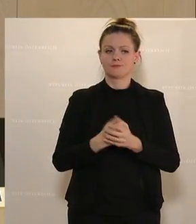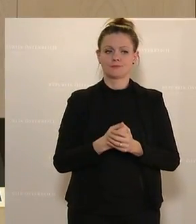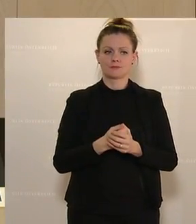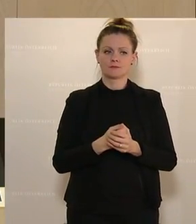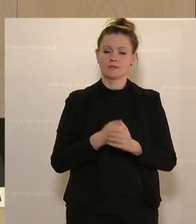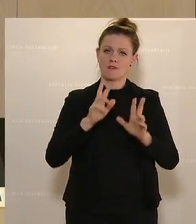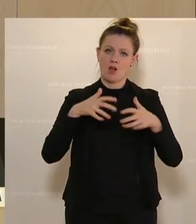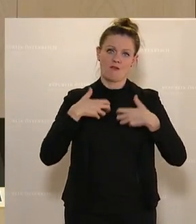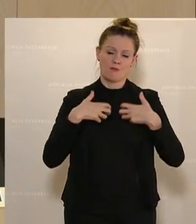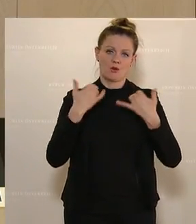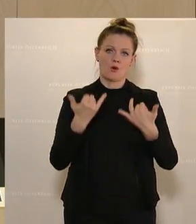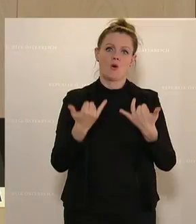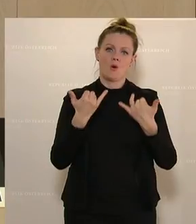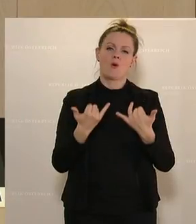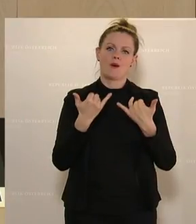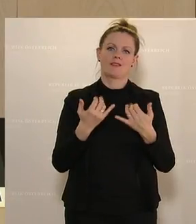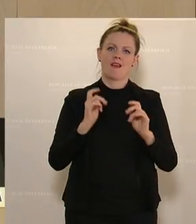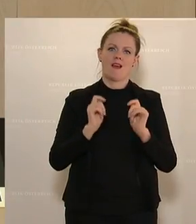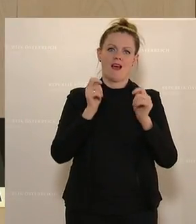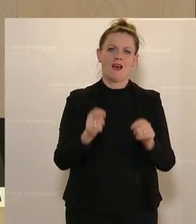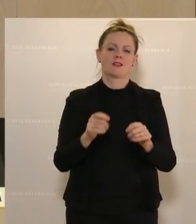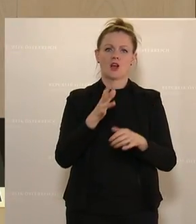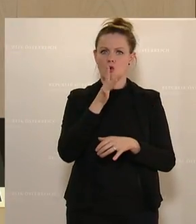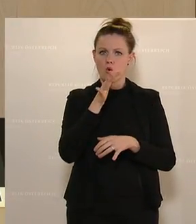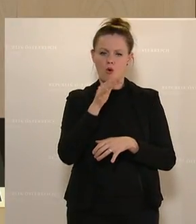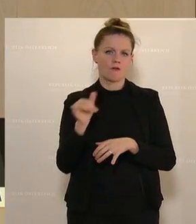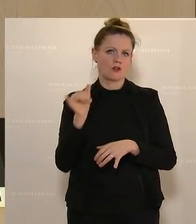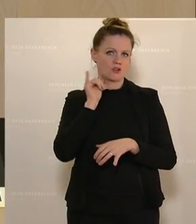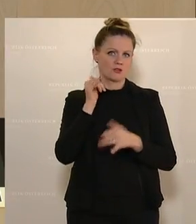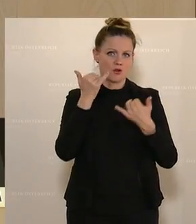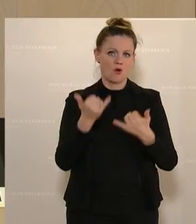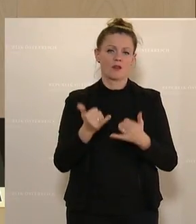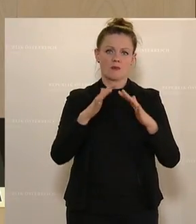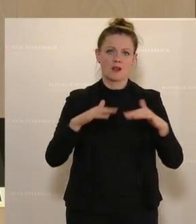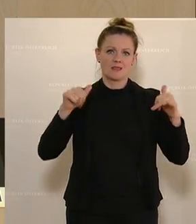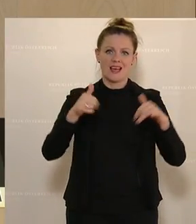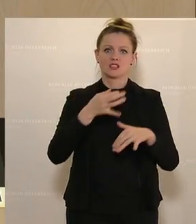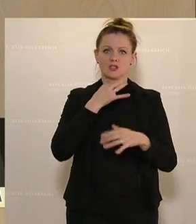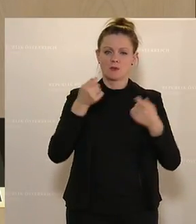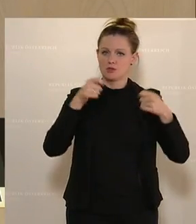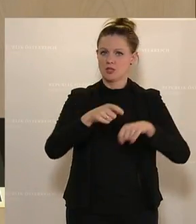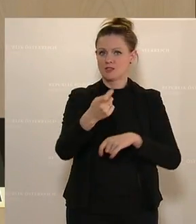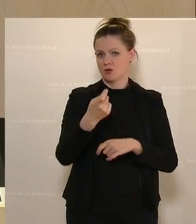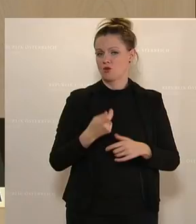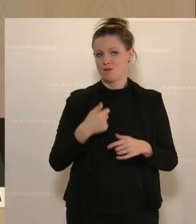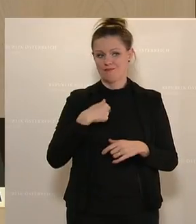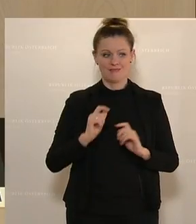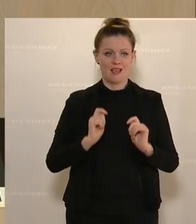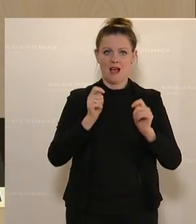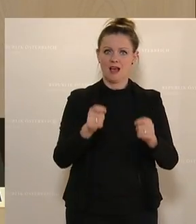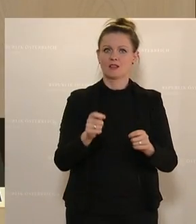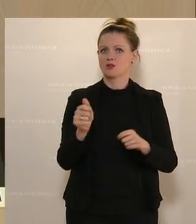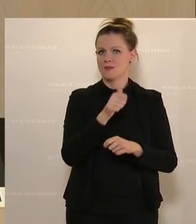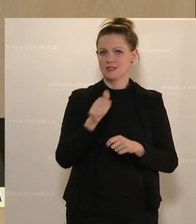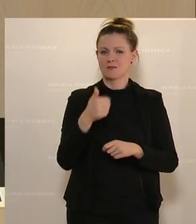dass wir diesen Thema zum Antrag zur Hofschlachtung heute eben im Parlament einstimmig beschließen werden. Es ist ein Antrag, den ich zum ersten Mal